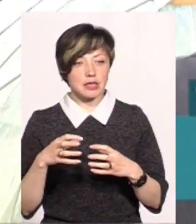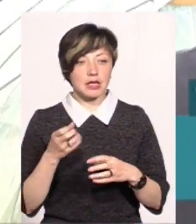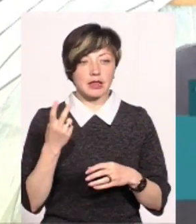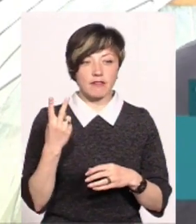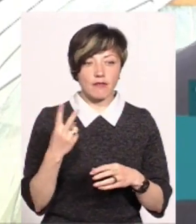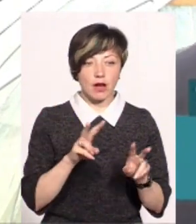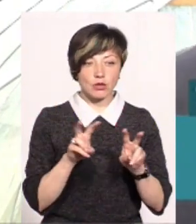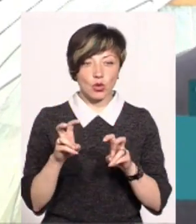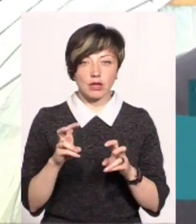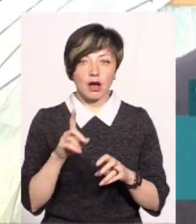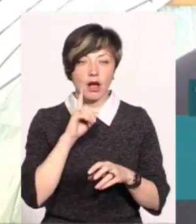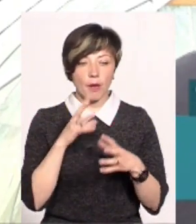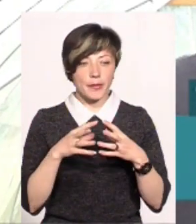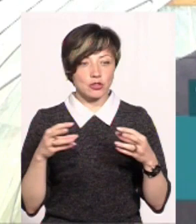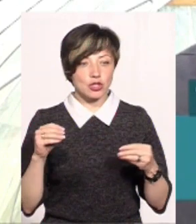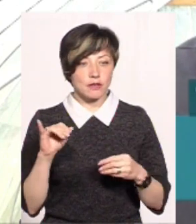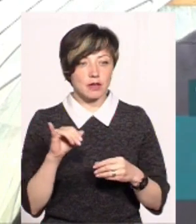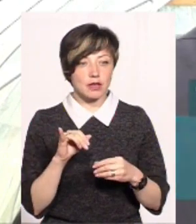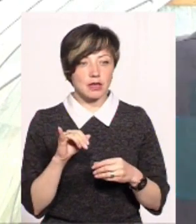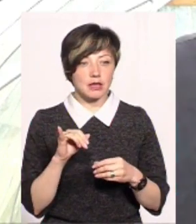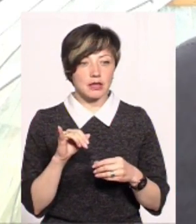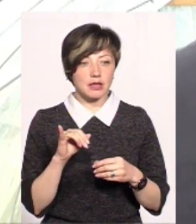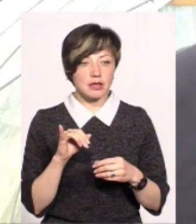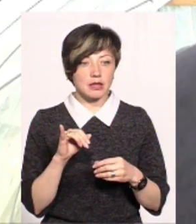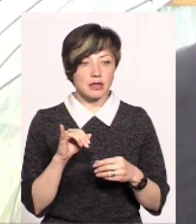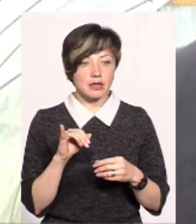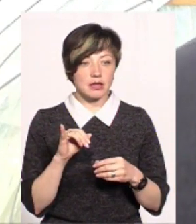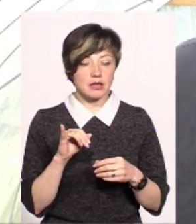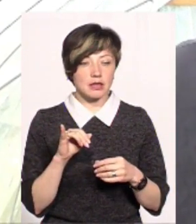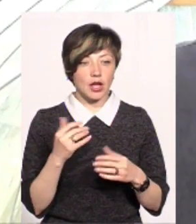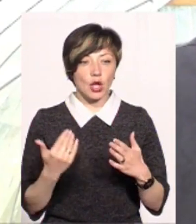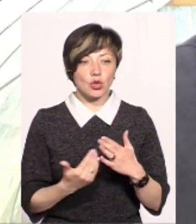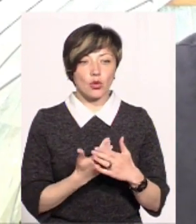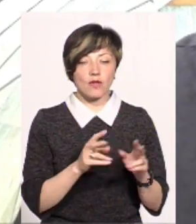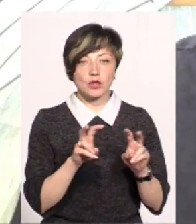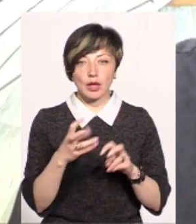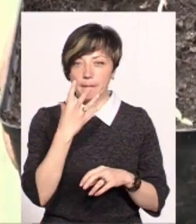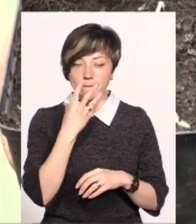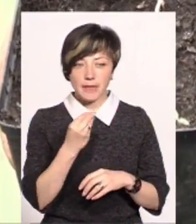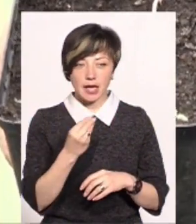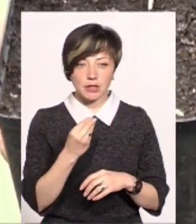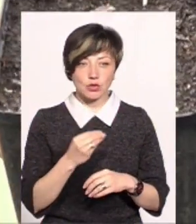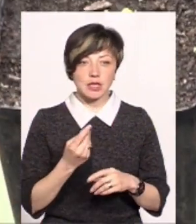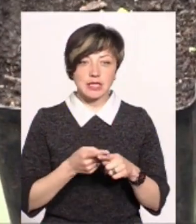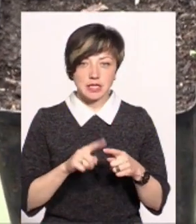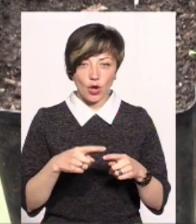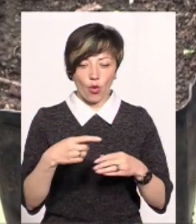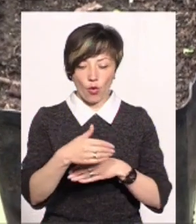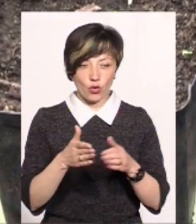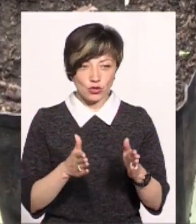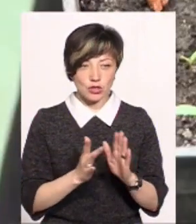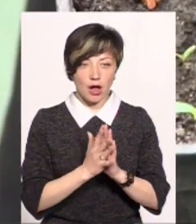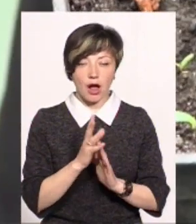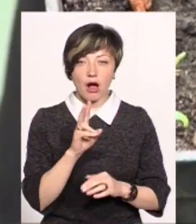два сорти кабачків, ну і нові сорти перцю. У цих горщиках ростуть